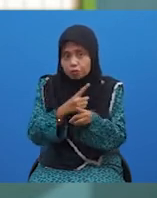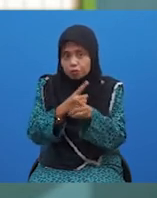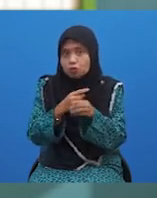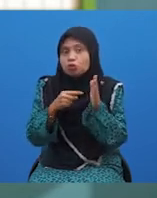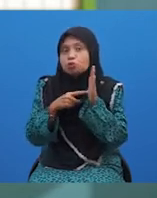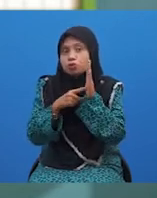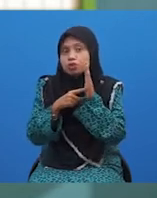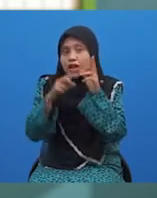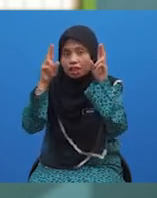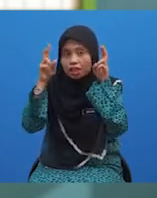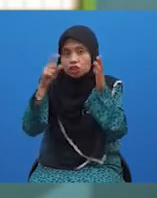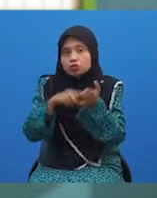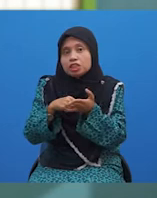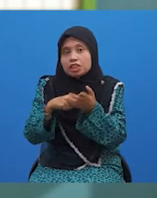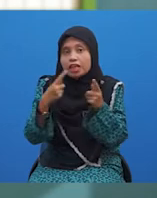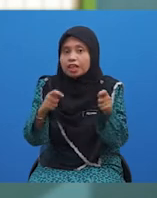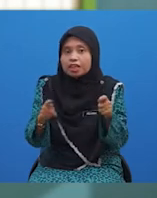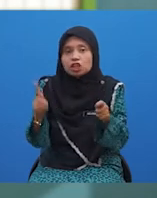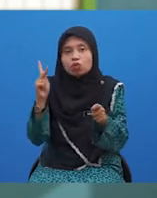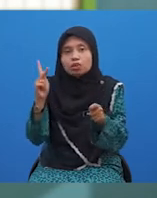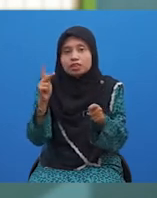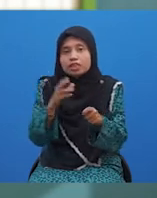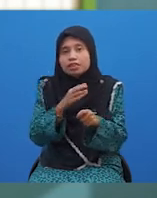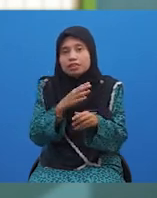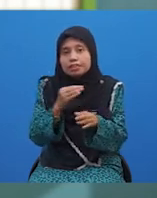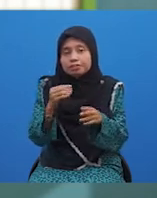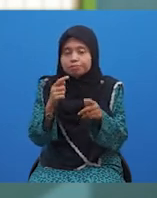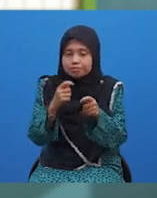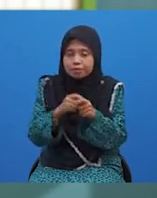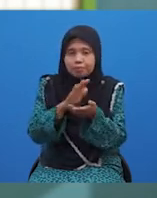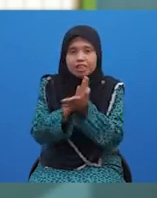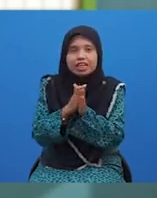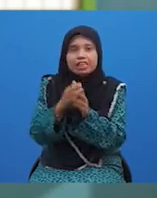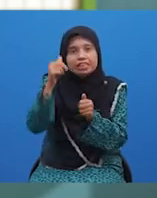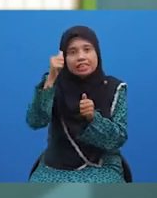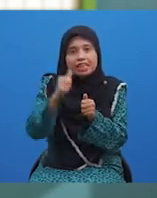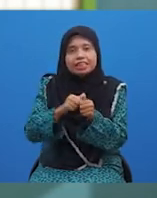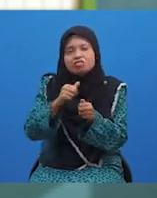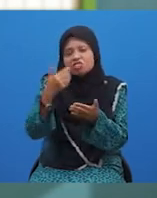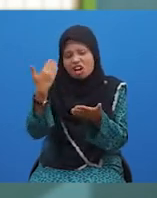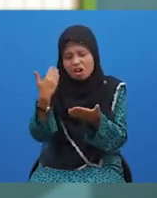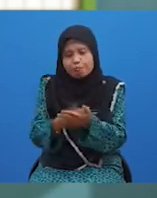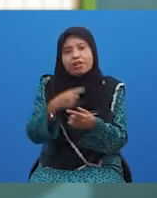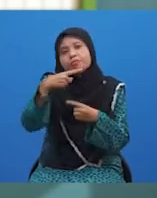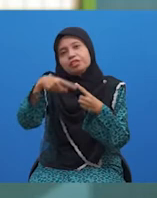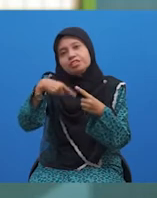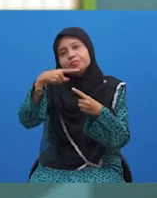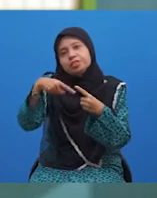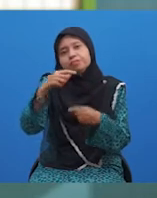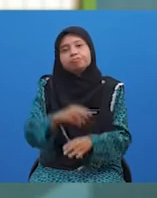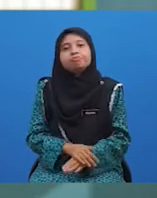menunjukkan topik ini telah dikuasai dan tetap menjadi ingatan diminda sampai bila-bila.